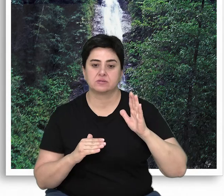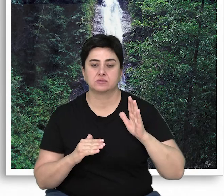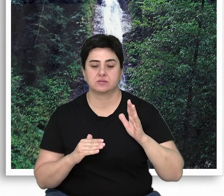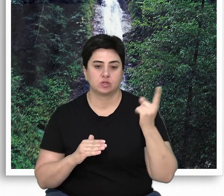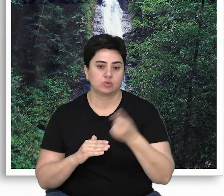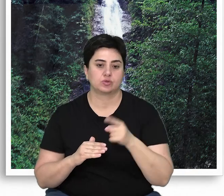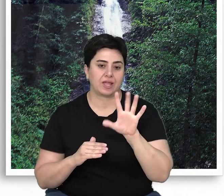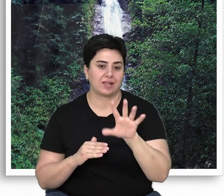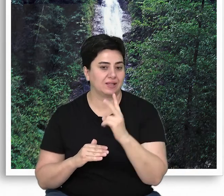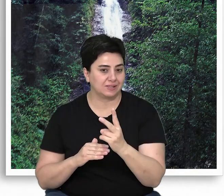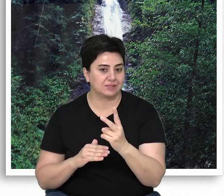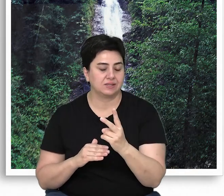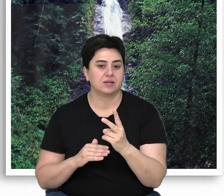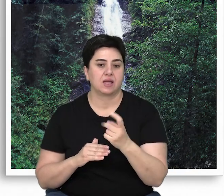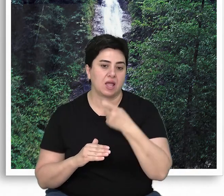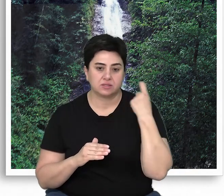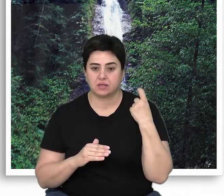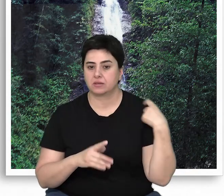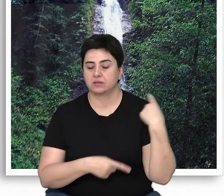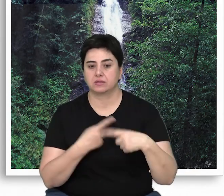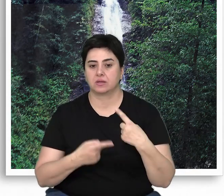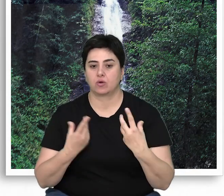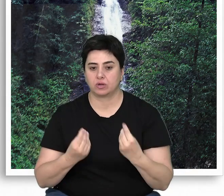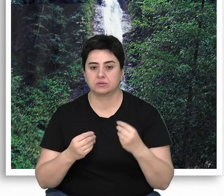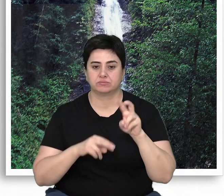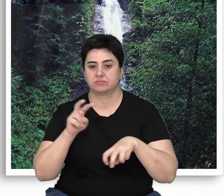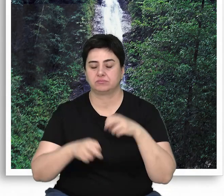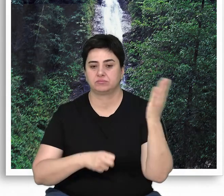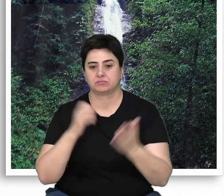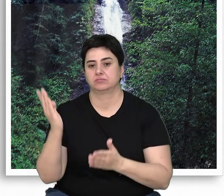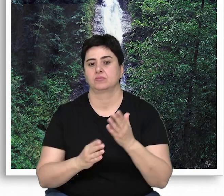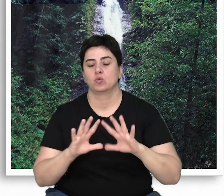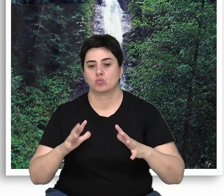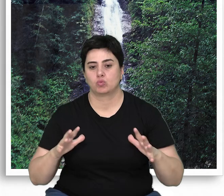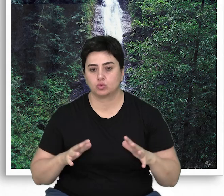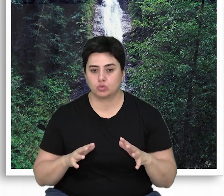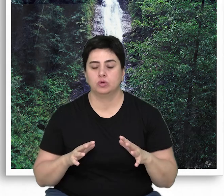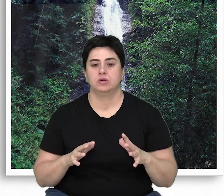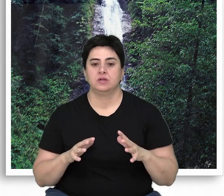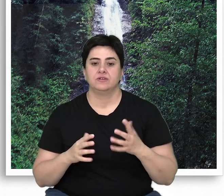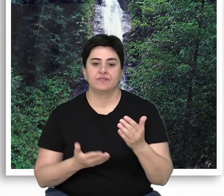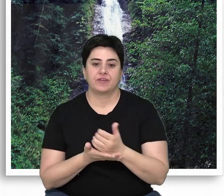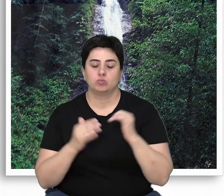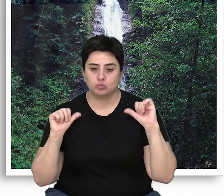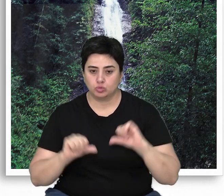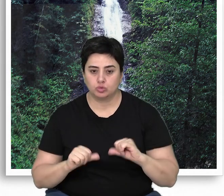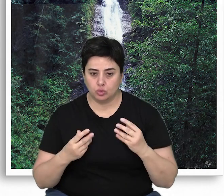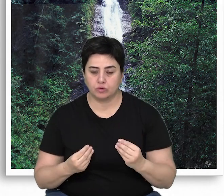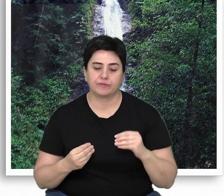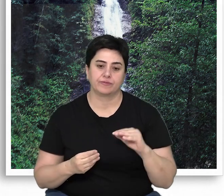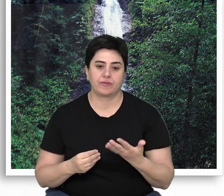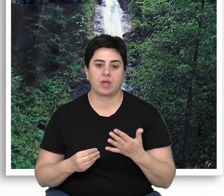yani yüzde elli ikisi, eskiden beri süre gelen tahribat yüzünden bozuk nitelikli, verim gücü düşük